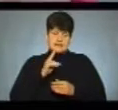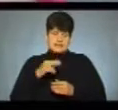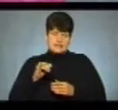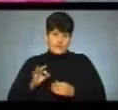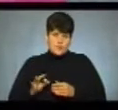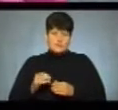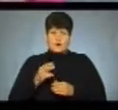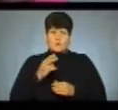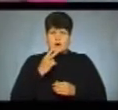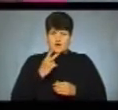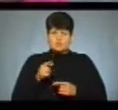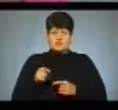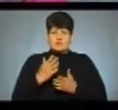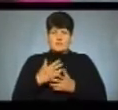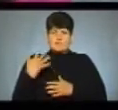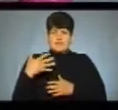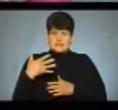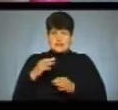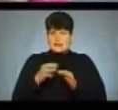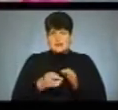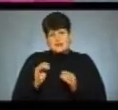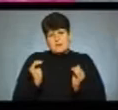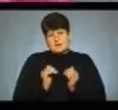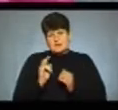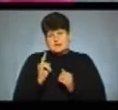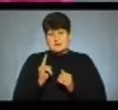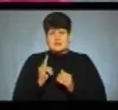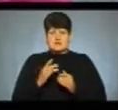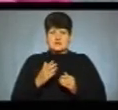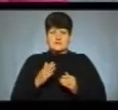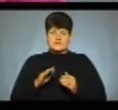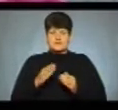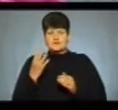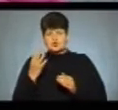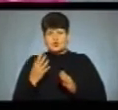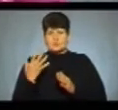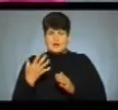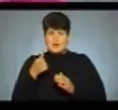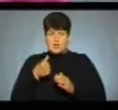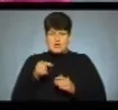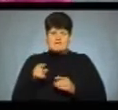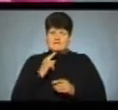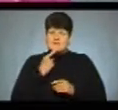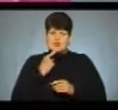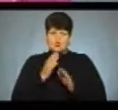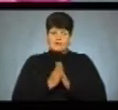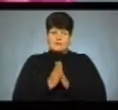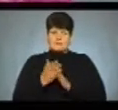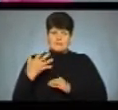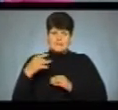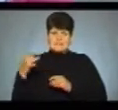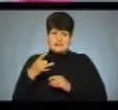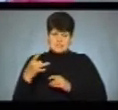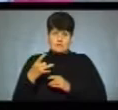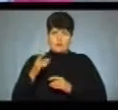ми бачимо, тут є 50 десятків і для малої дитини, бо в нас є садочки, діти від 4-5 років, їм важко молитися 50 разів